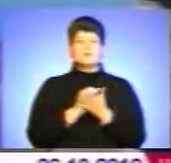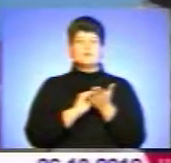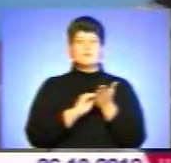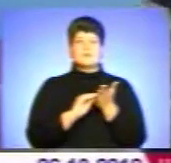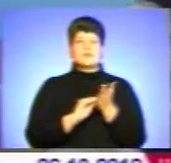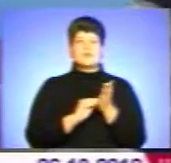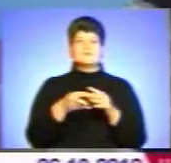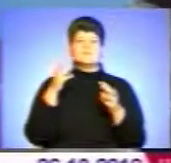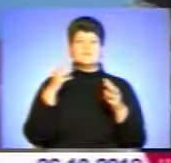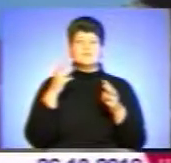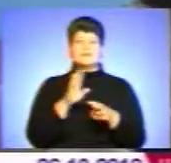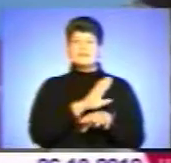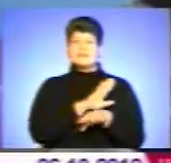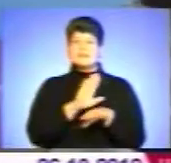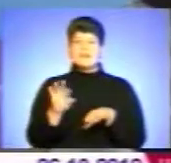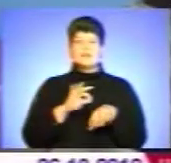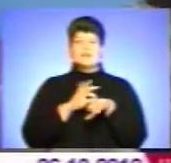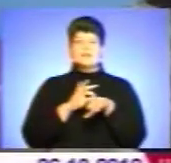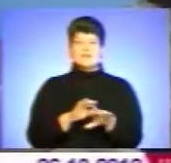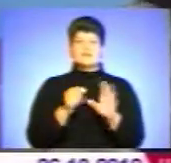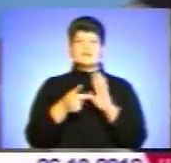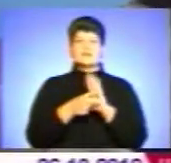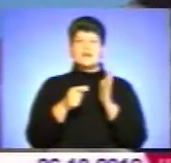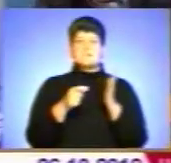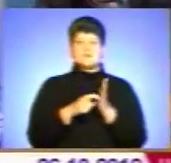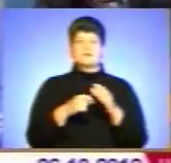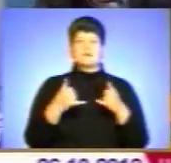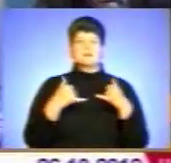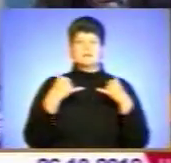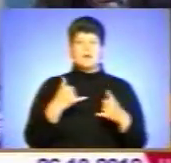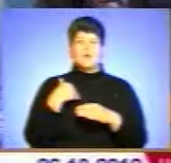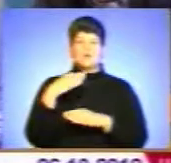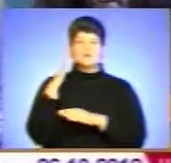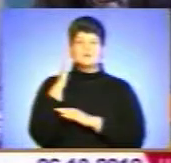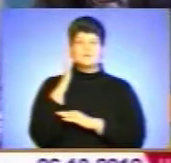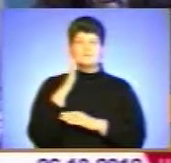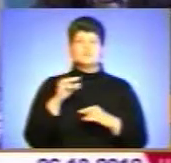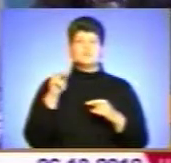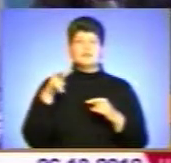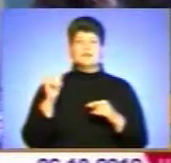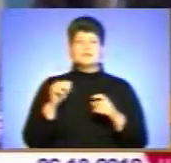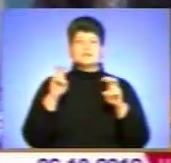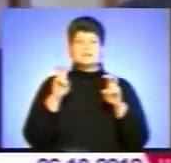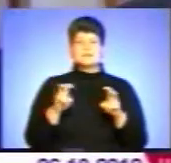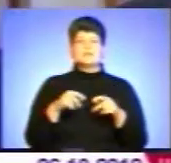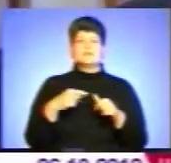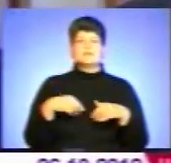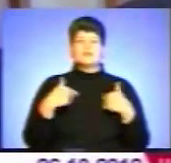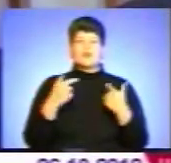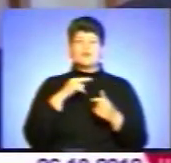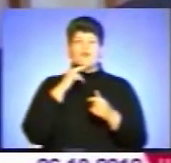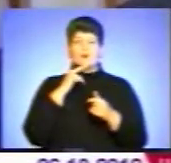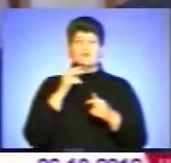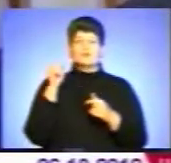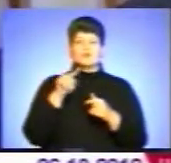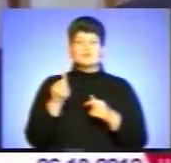відеоспостереження не ведеться в кабінках для голосування. Члени засідання звертають увагу громадян на те, що фальсифікація під час